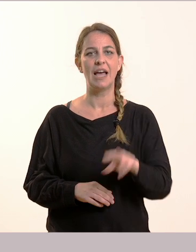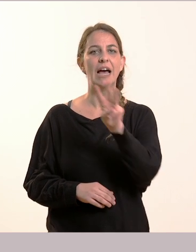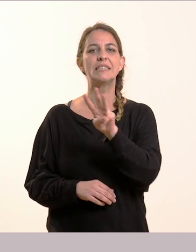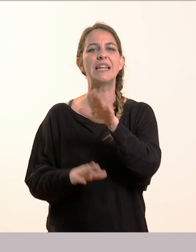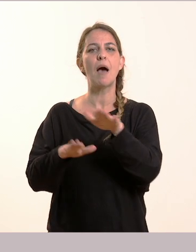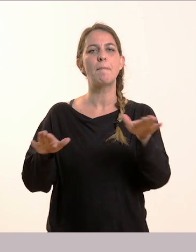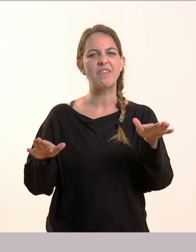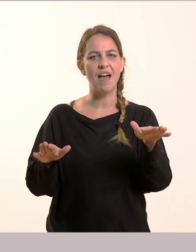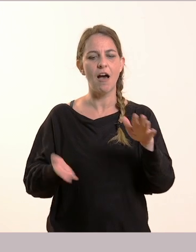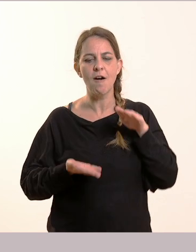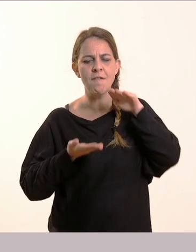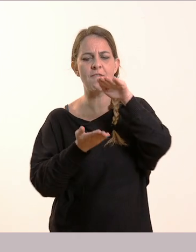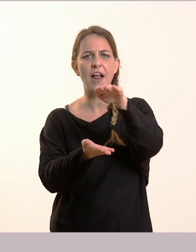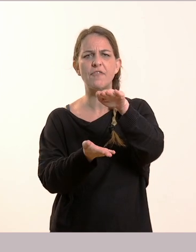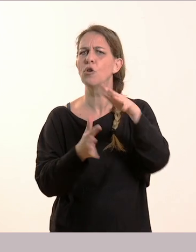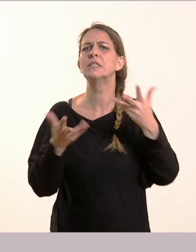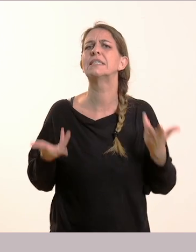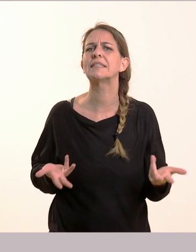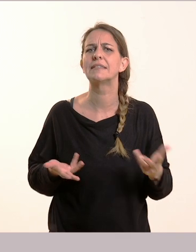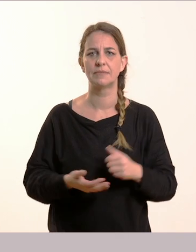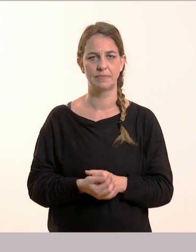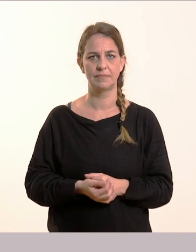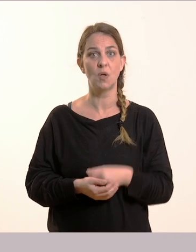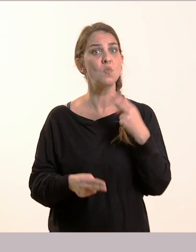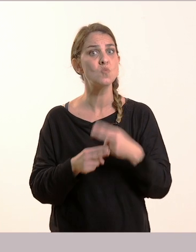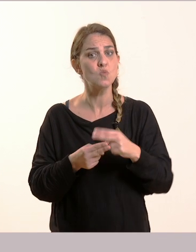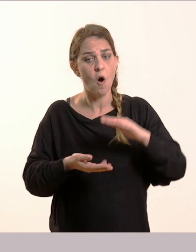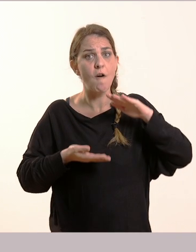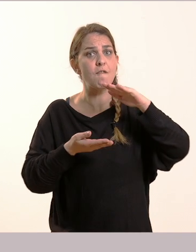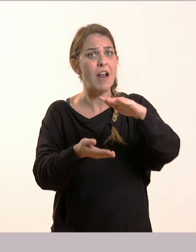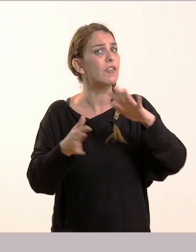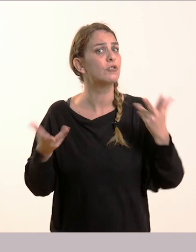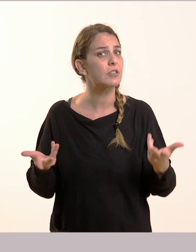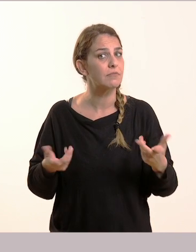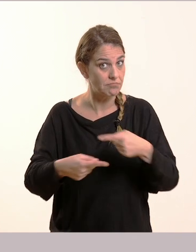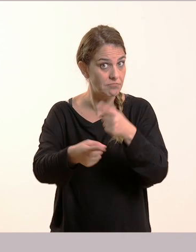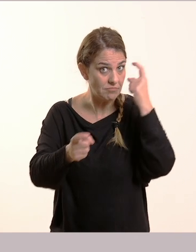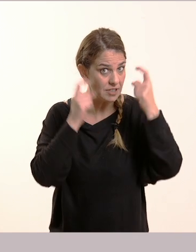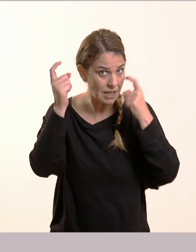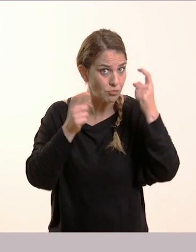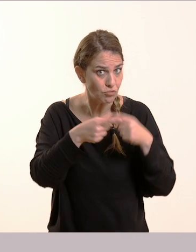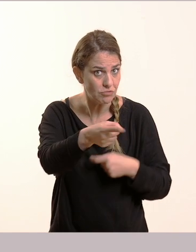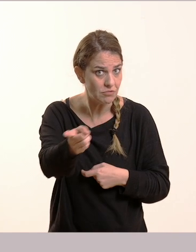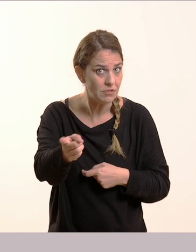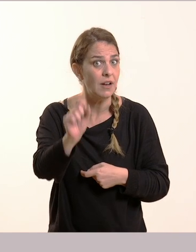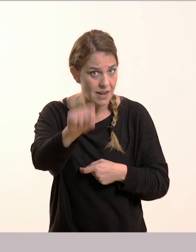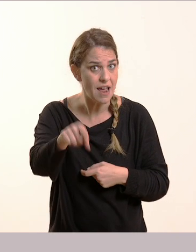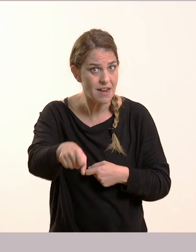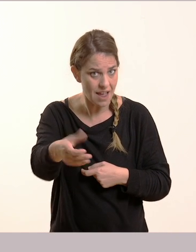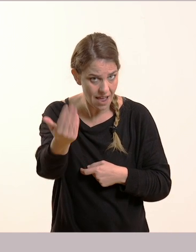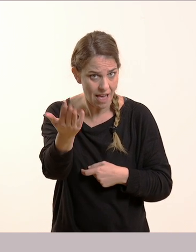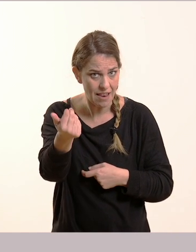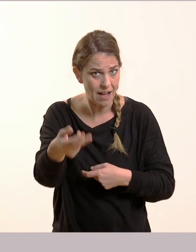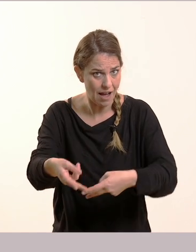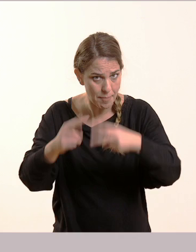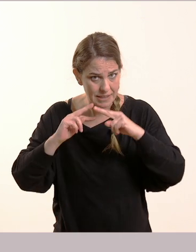σημαντικό, λοιπόν. Τι κέρδισαν όλοι. Για σκεφτείτε. Ναι, ναι. Σε ακούω. Σε ακούω, Δημητράκη. Ναι.